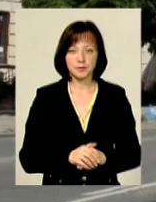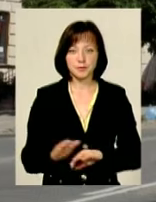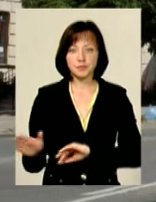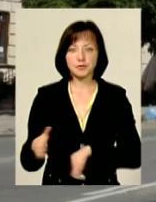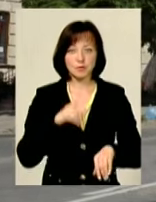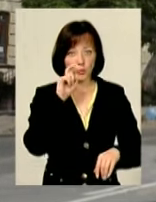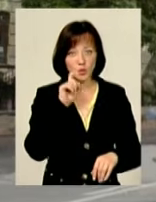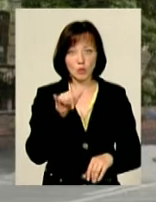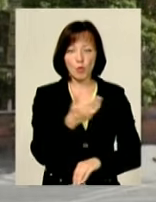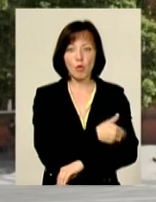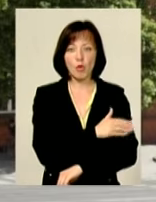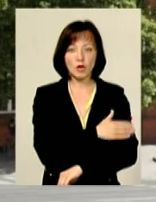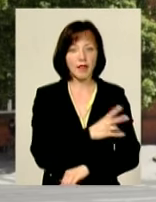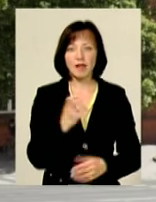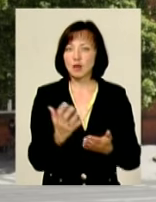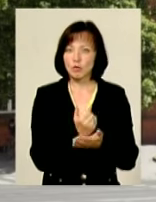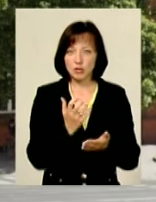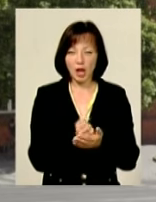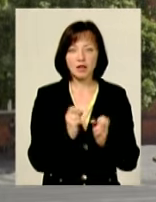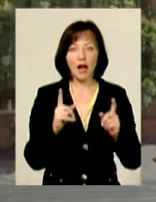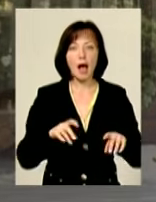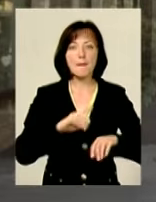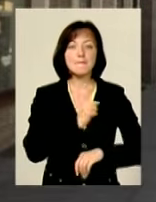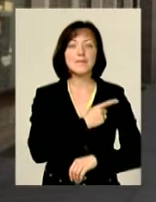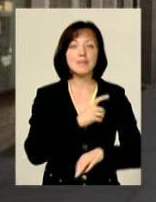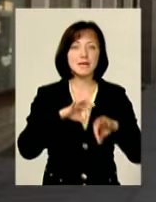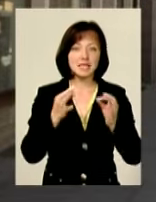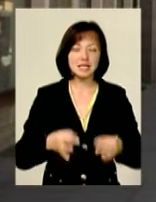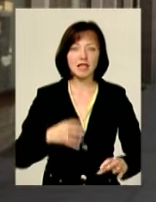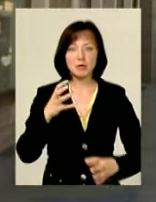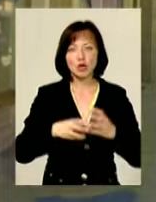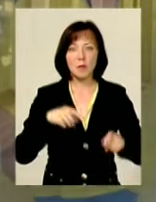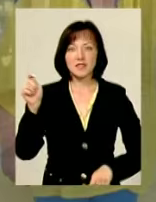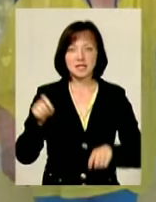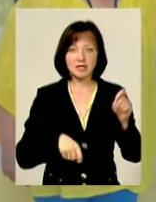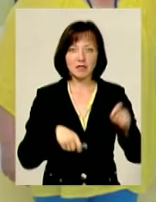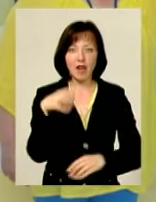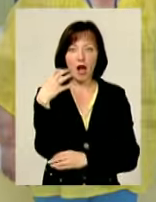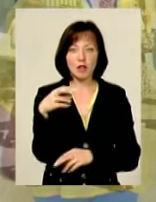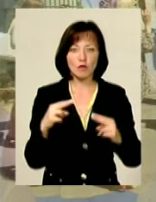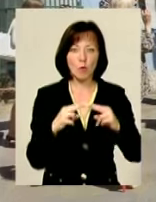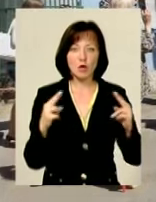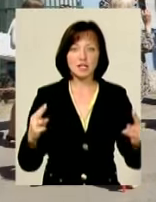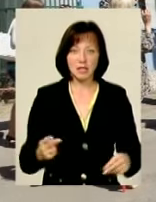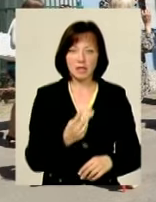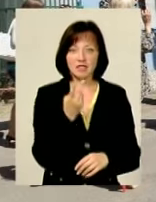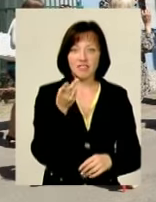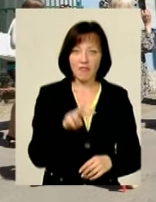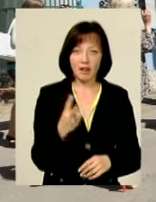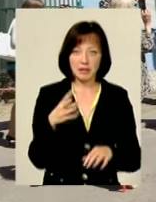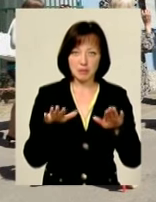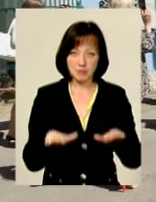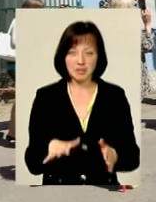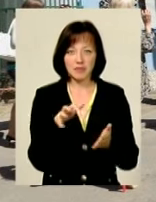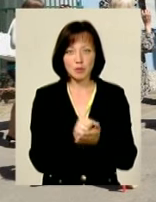Українці у Польщі не як заробітчани, а як митці. На міжнародному фестивалі «Калинові мости» у Польщі два треті місця